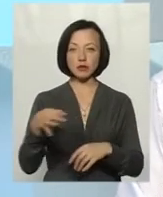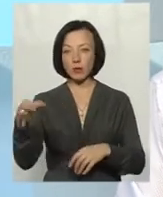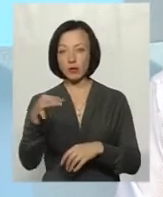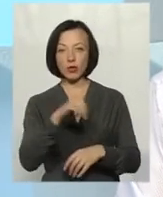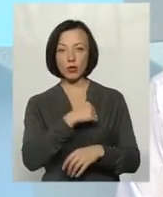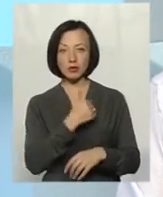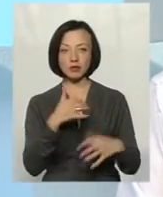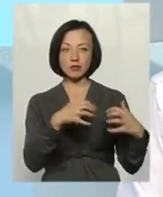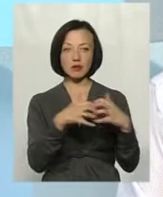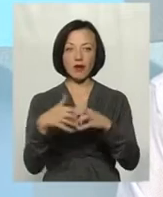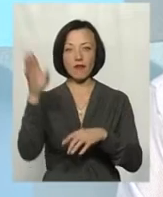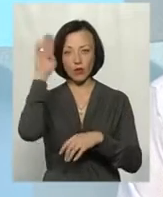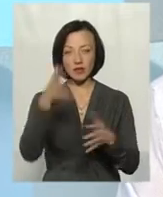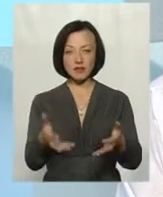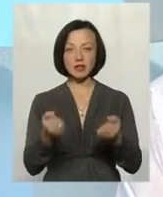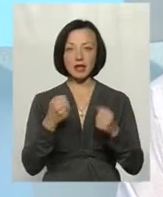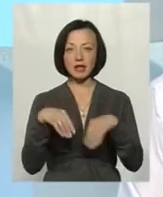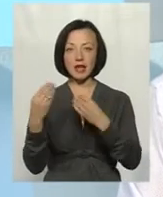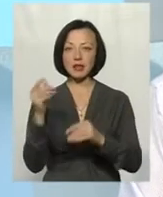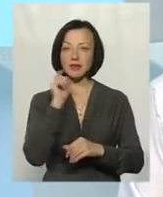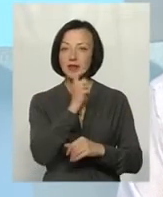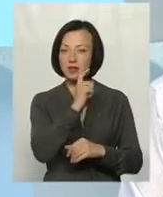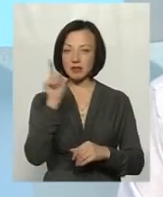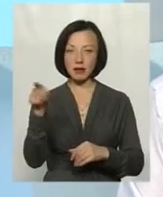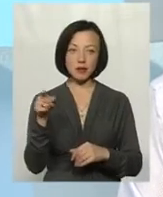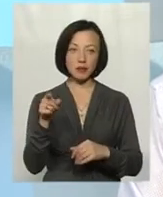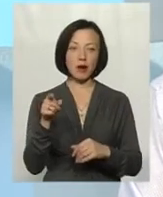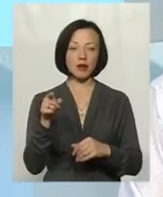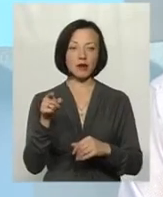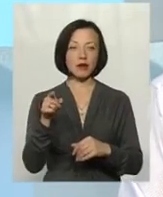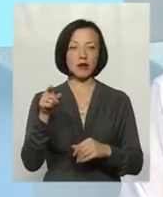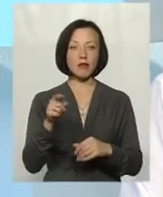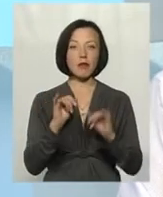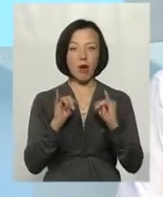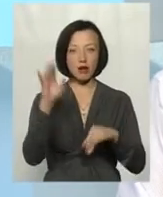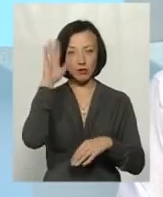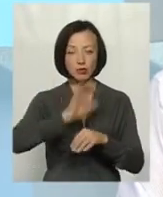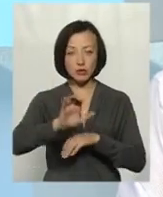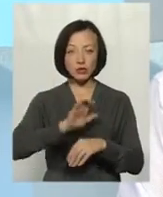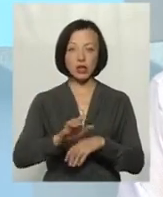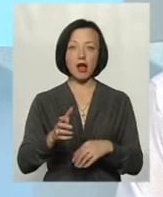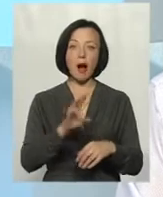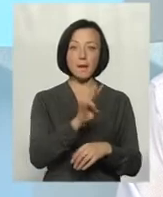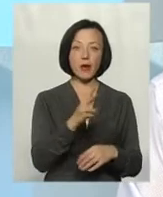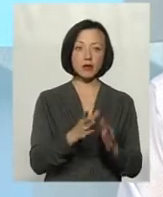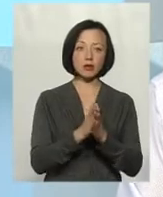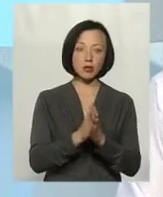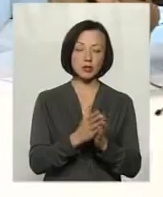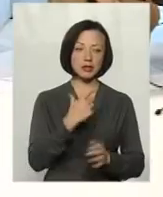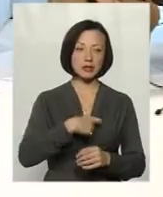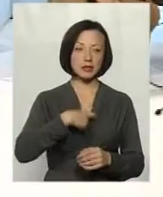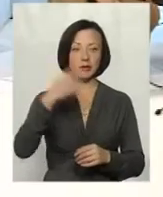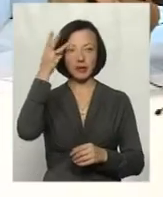хоче взяти більше води, дайте більше води в Вінниці, тому що в Вінниці хоче водопостачання, а Миколаїв просить на себе,